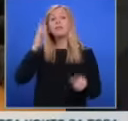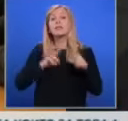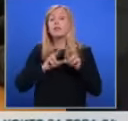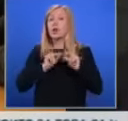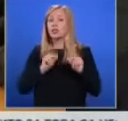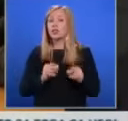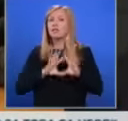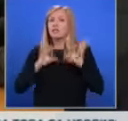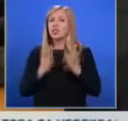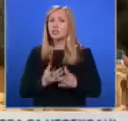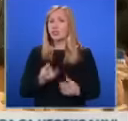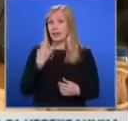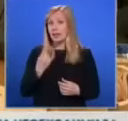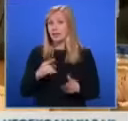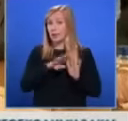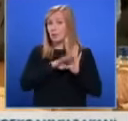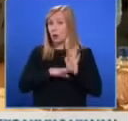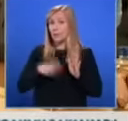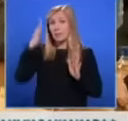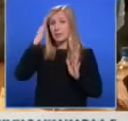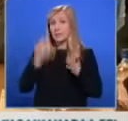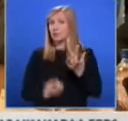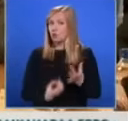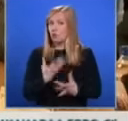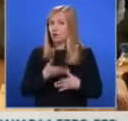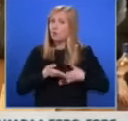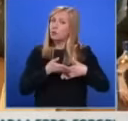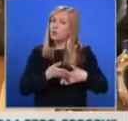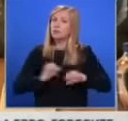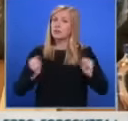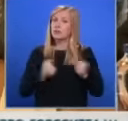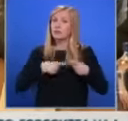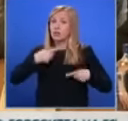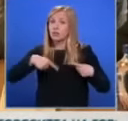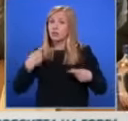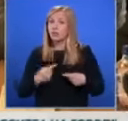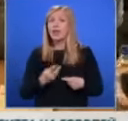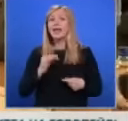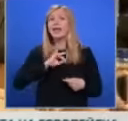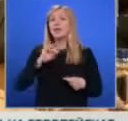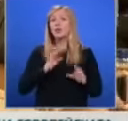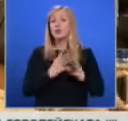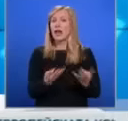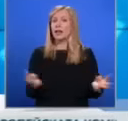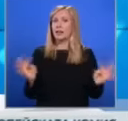всички 10 програми на Министерството на инновациите подкрепят активно развитието на индустриалните паркове у нас.